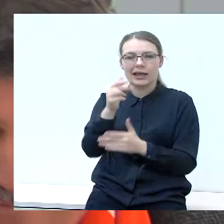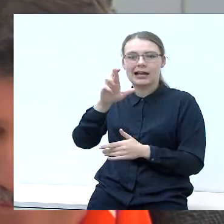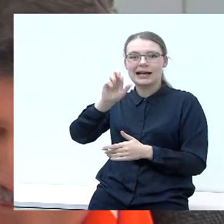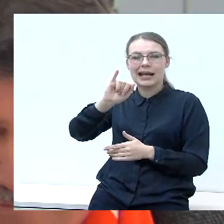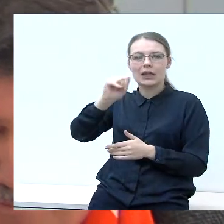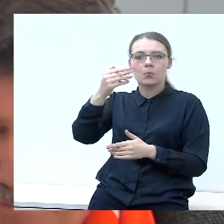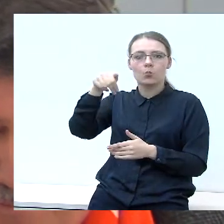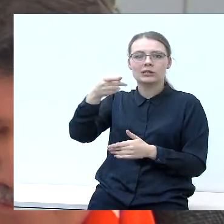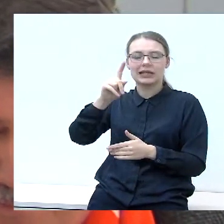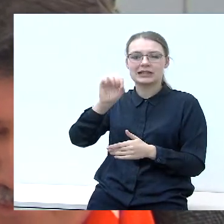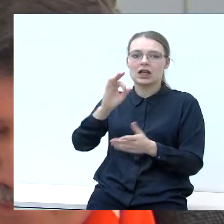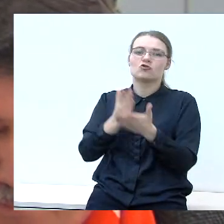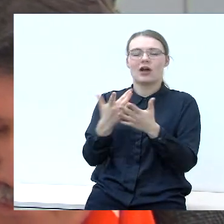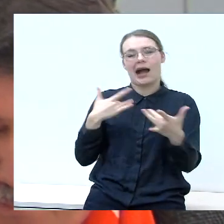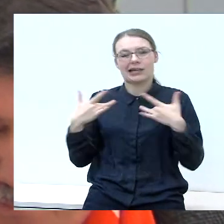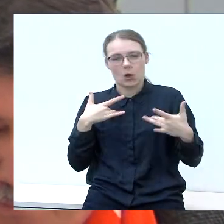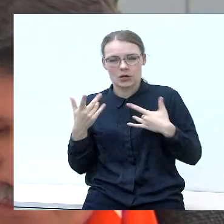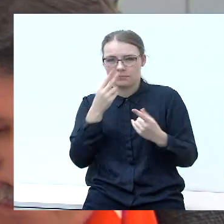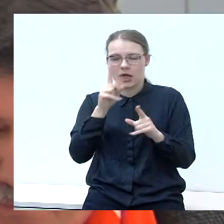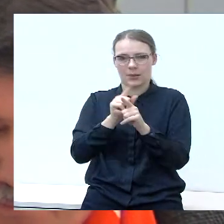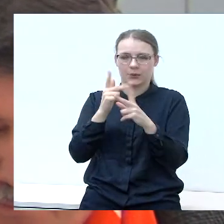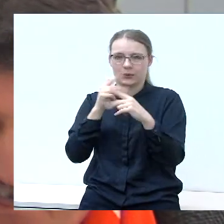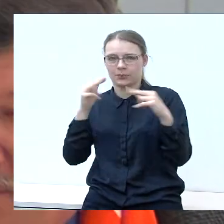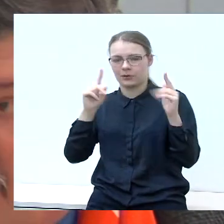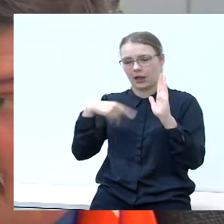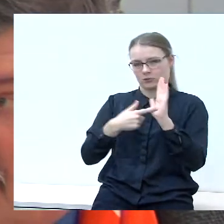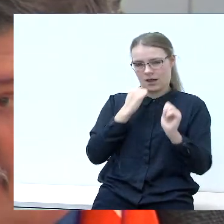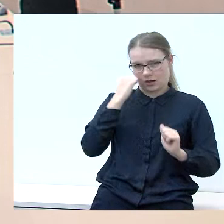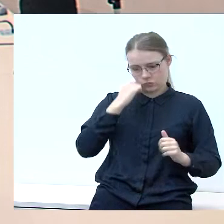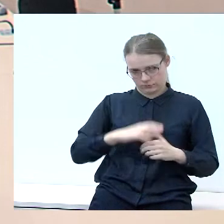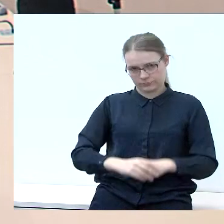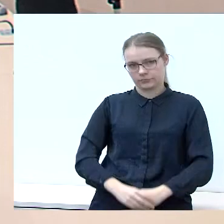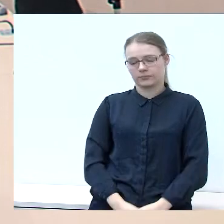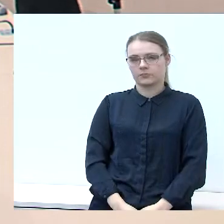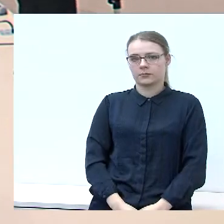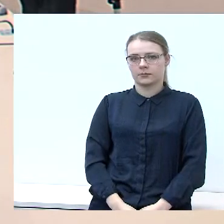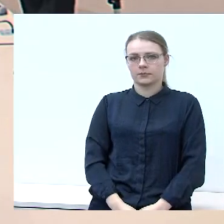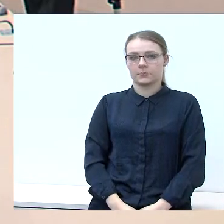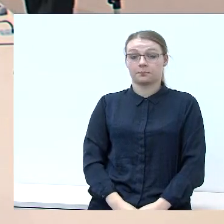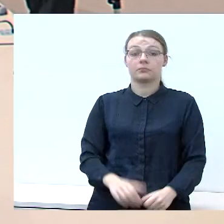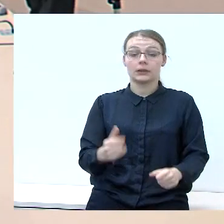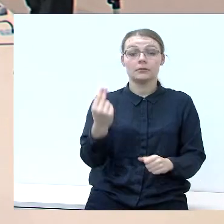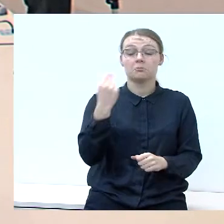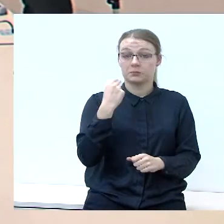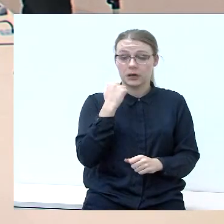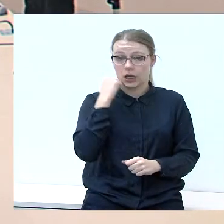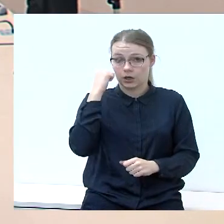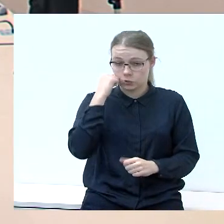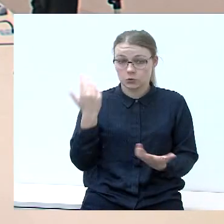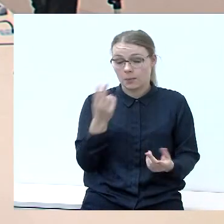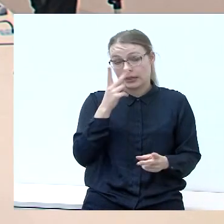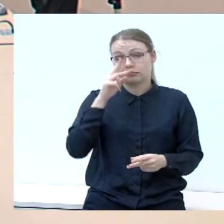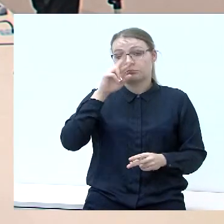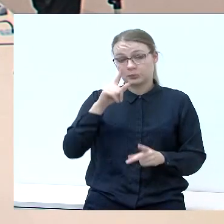yra ir aktorius, režisierius, jisai puikiai įsisuko iš to klausimu. Ačiū tau, Raimondai. Pastabą. Klystame, kai matote, visi ne tik